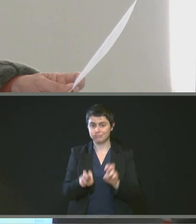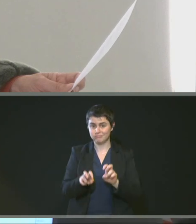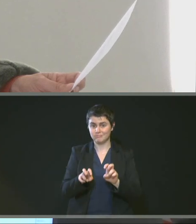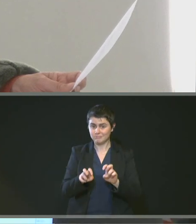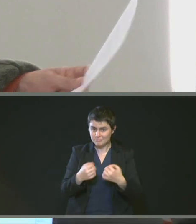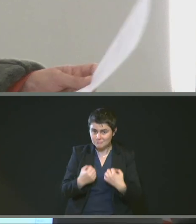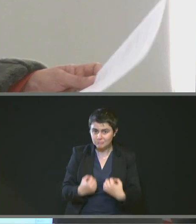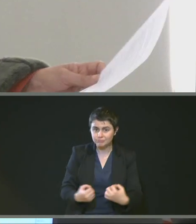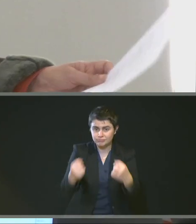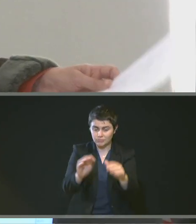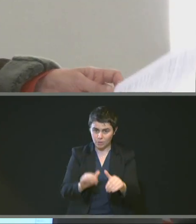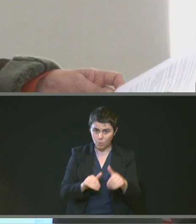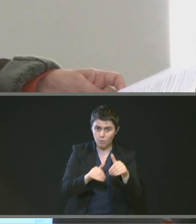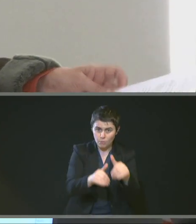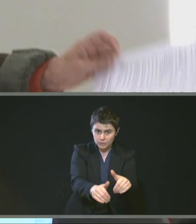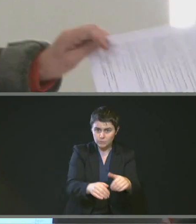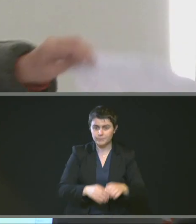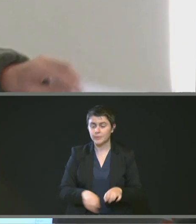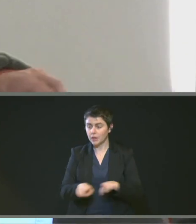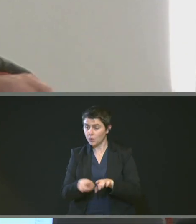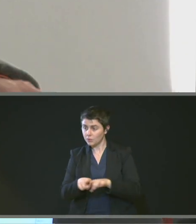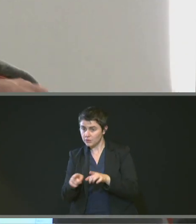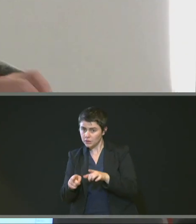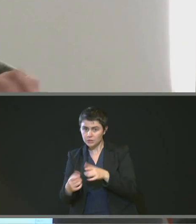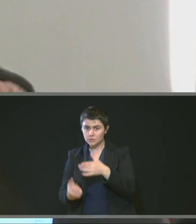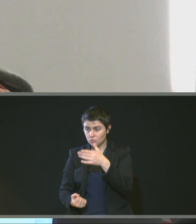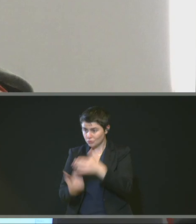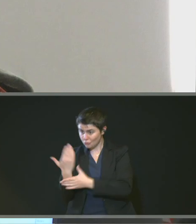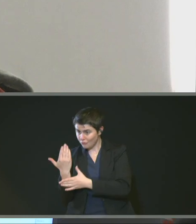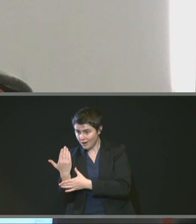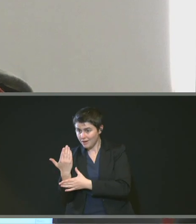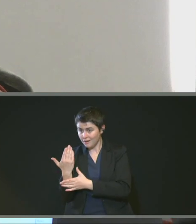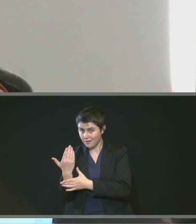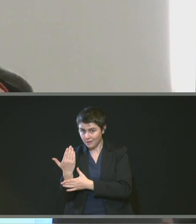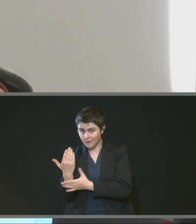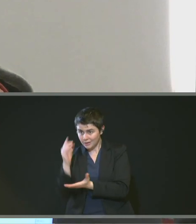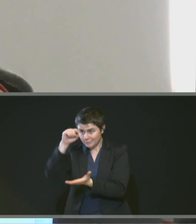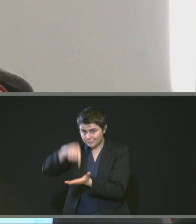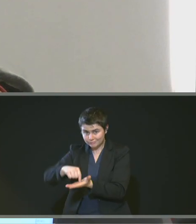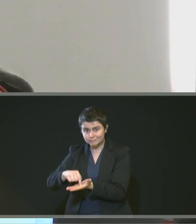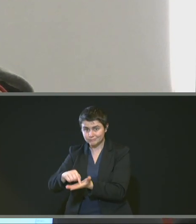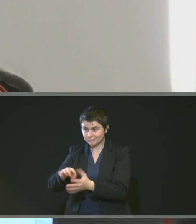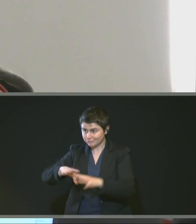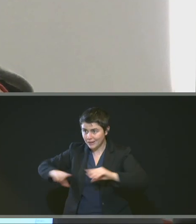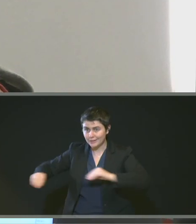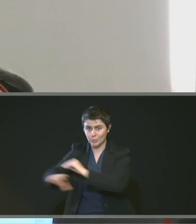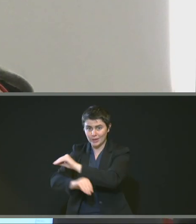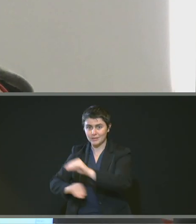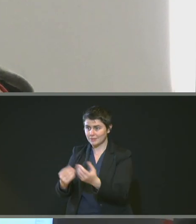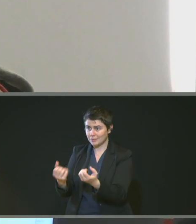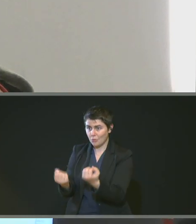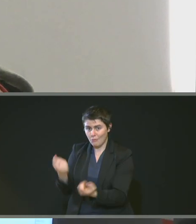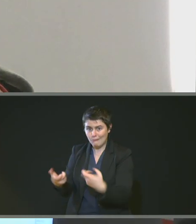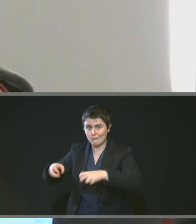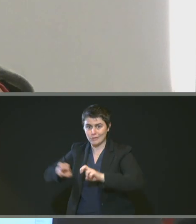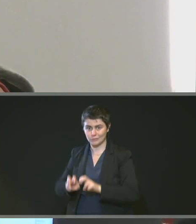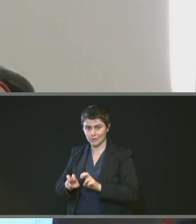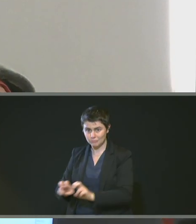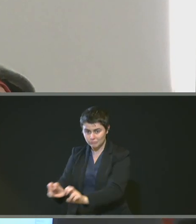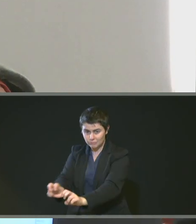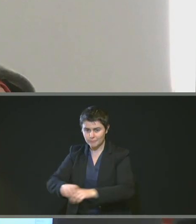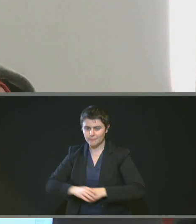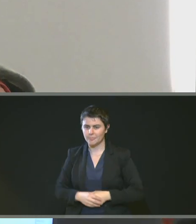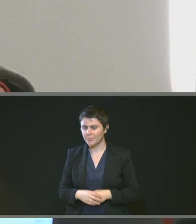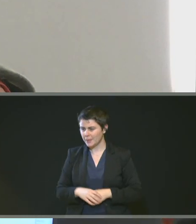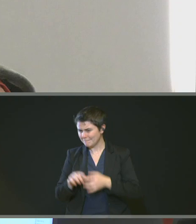et exploitation de nouvelles lignes. Il y a eu une modification qui doit